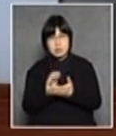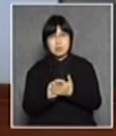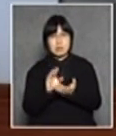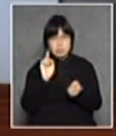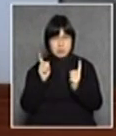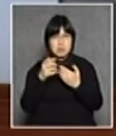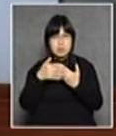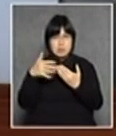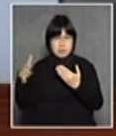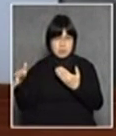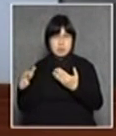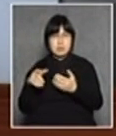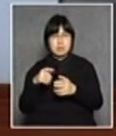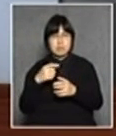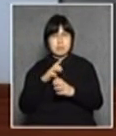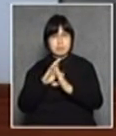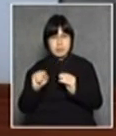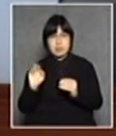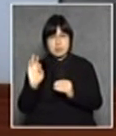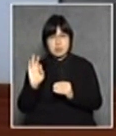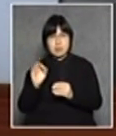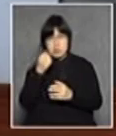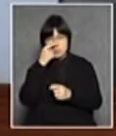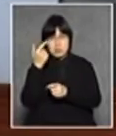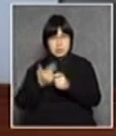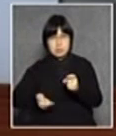是其他的地方是解決到的香港實際上是太有錢